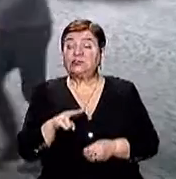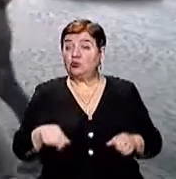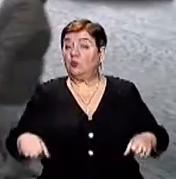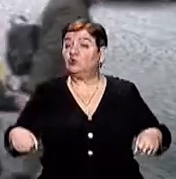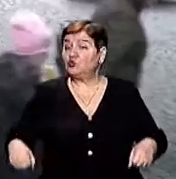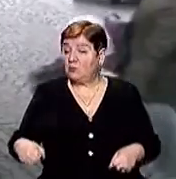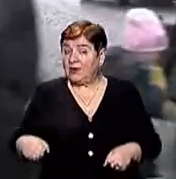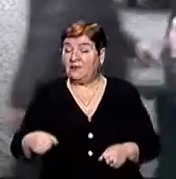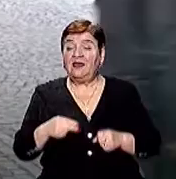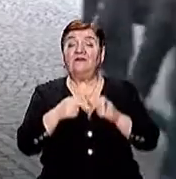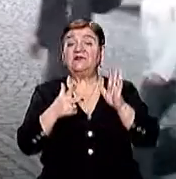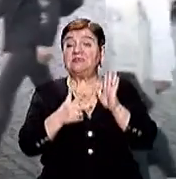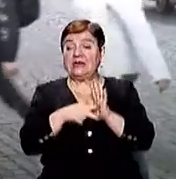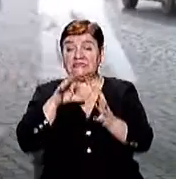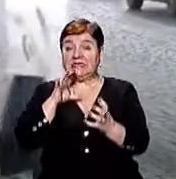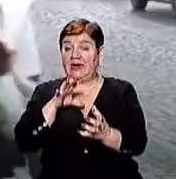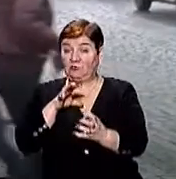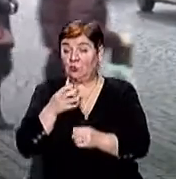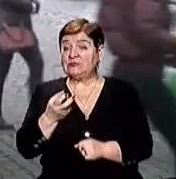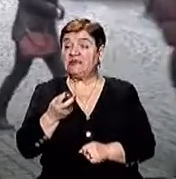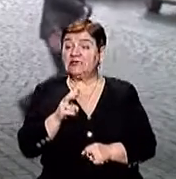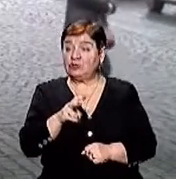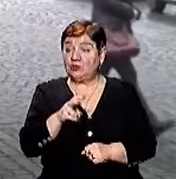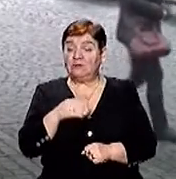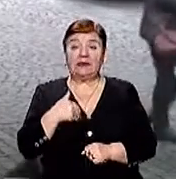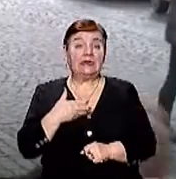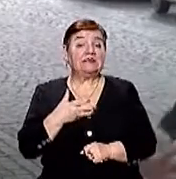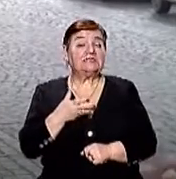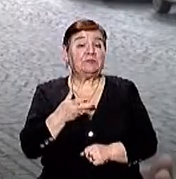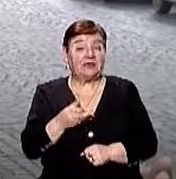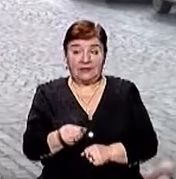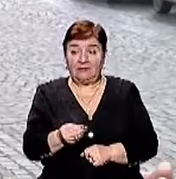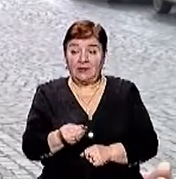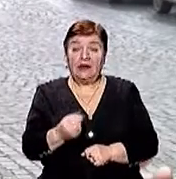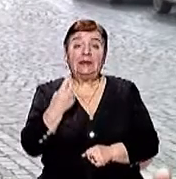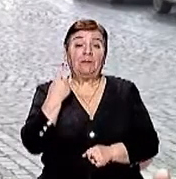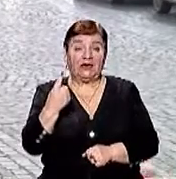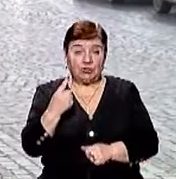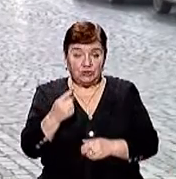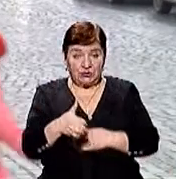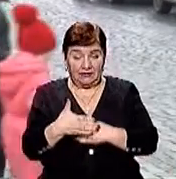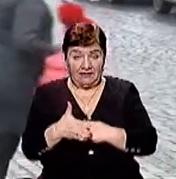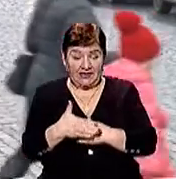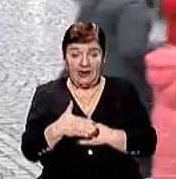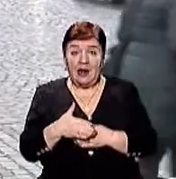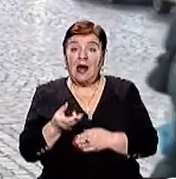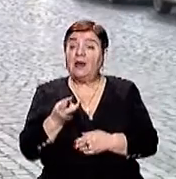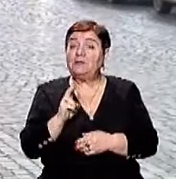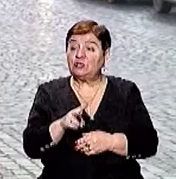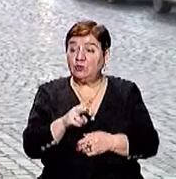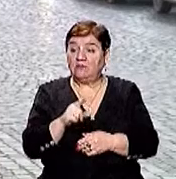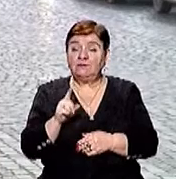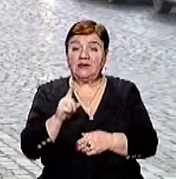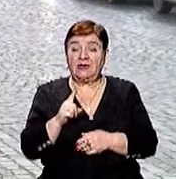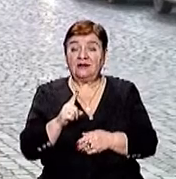в 18 маршрут, зайшов і не сплатив на передньому валідаторі за проїзд А пройшов трошки далі, щоб